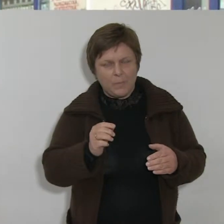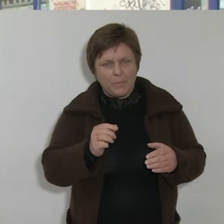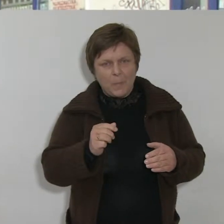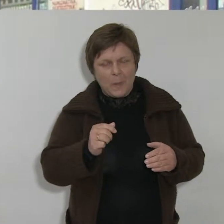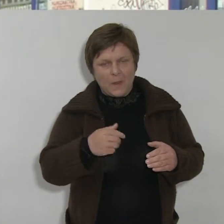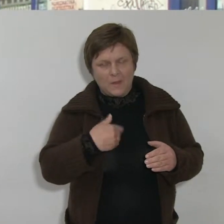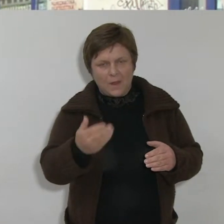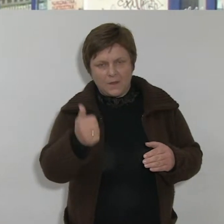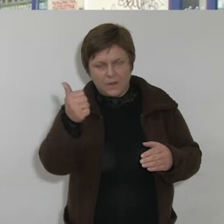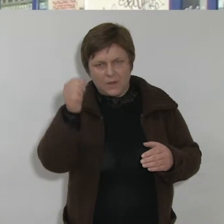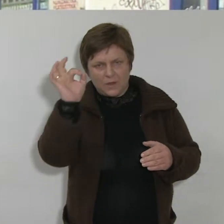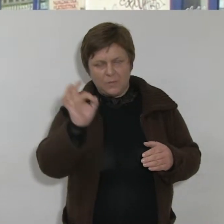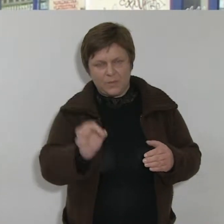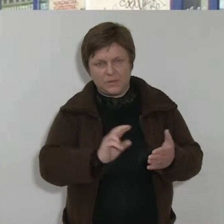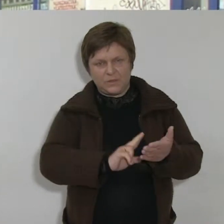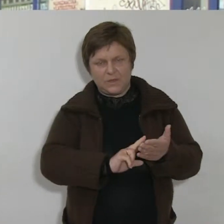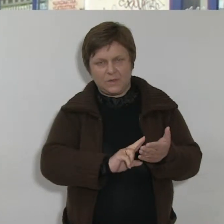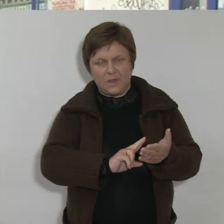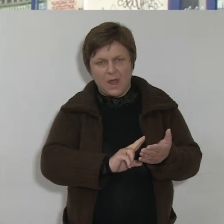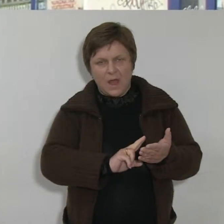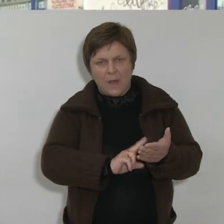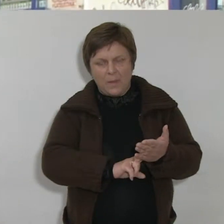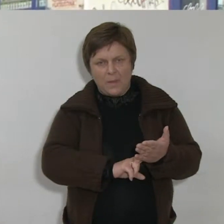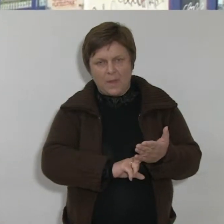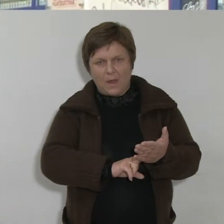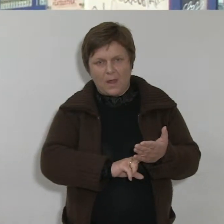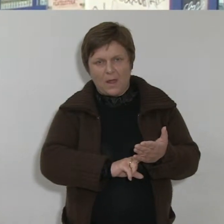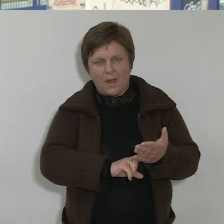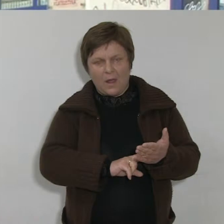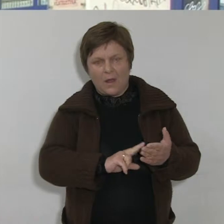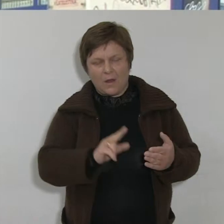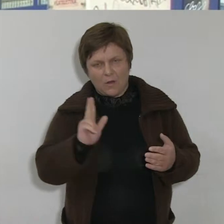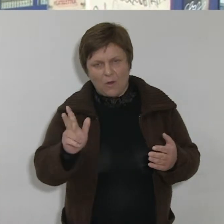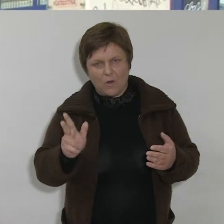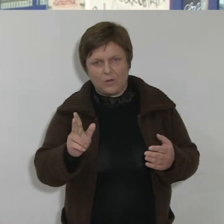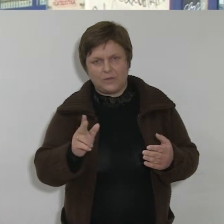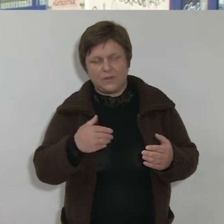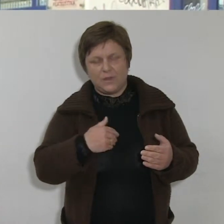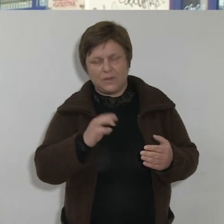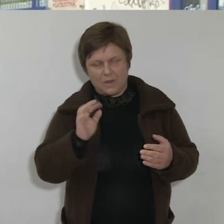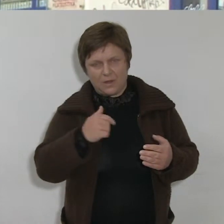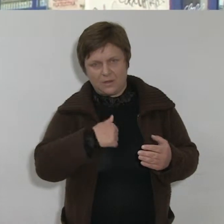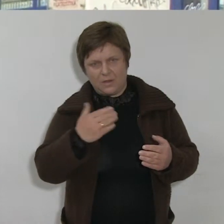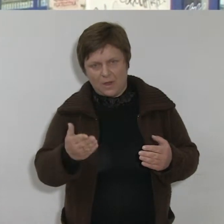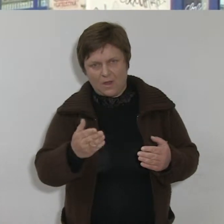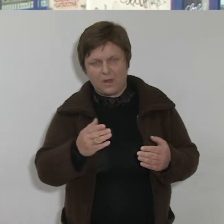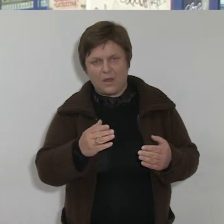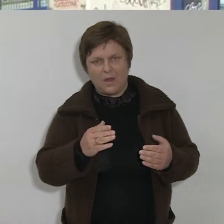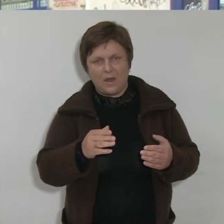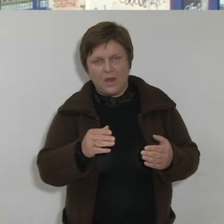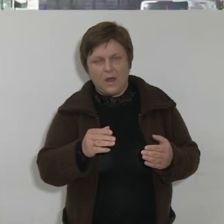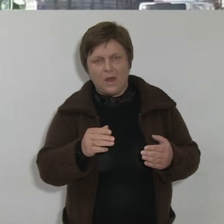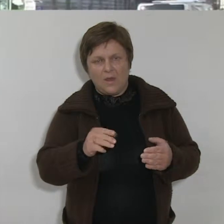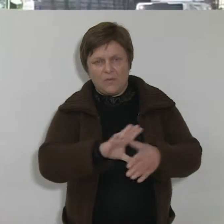pracy kolegi córka, jest taka potrzebująca i najczęściej właśnie dla niej.